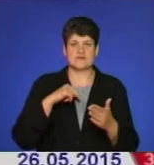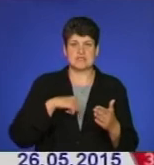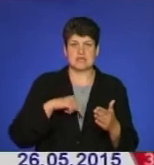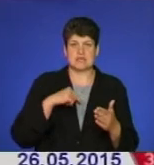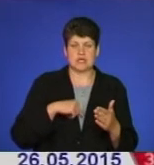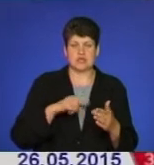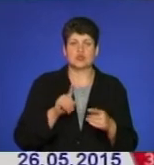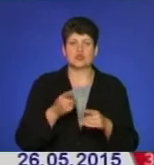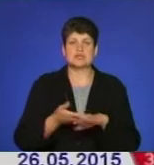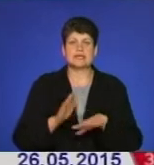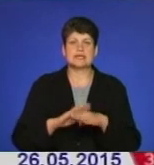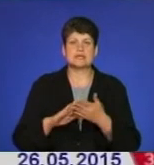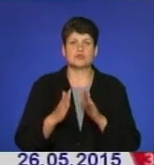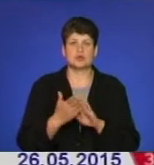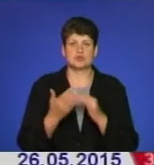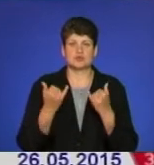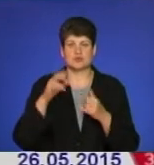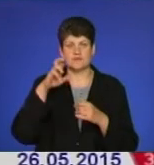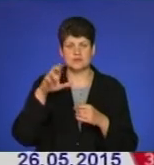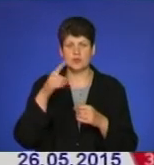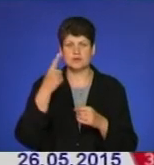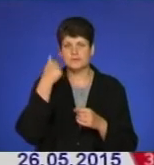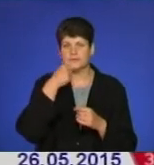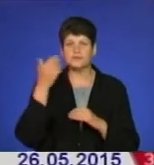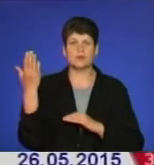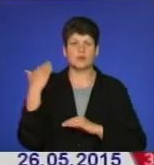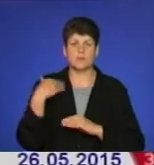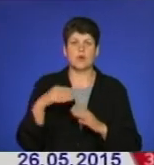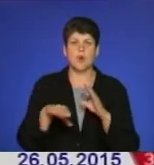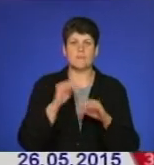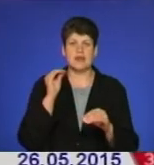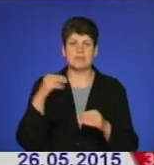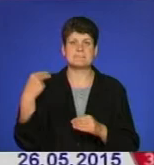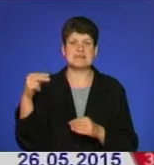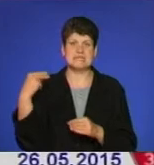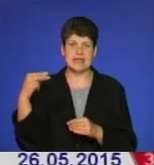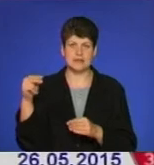що складна ситуація сьогодні в державі. Рік тому ми обрали президента